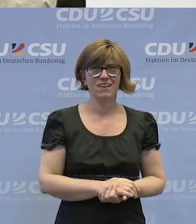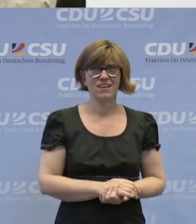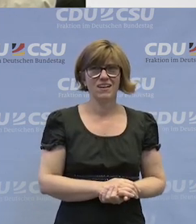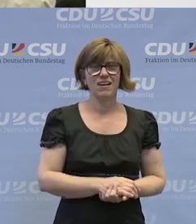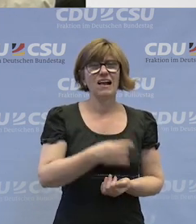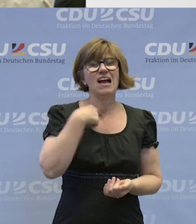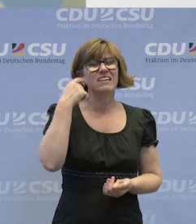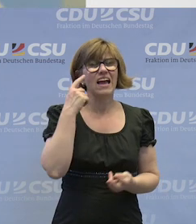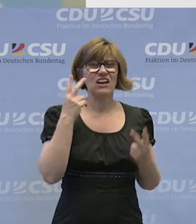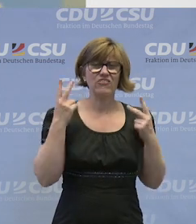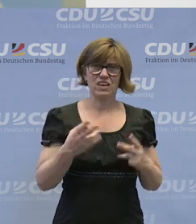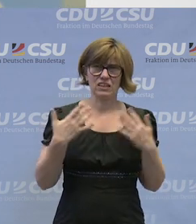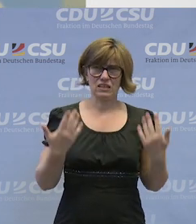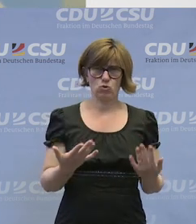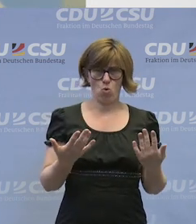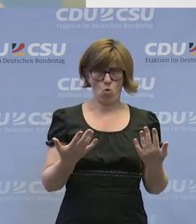Ich finde das schon wichtig,